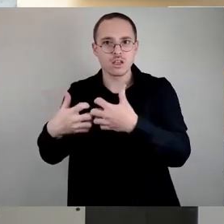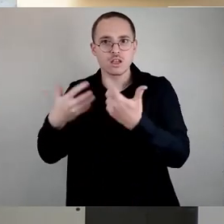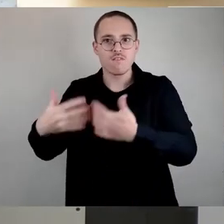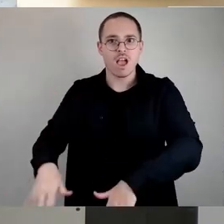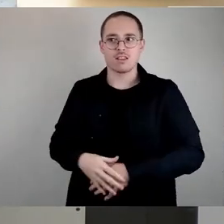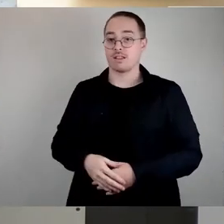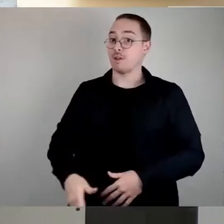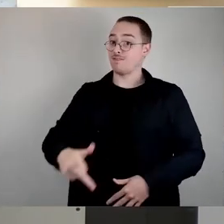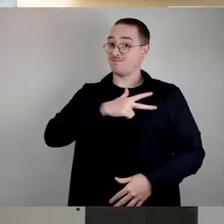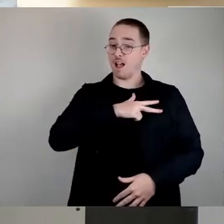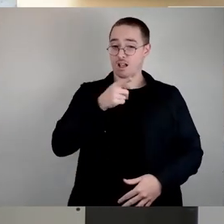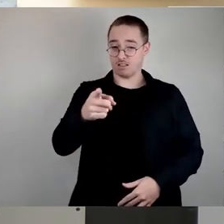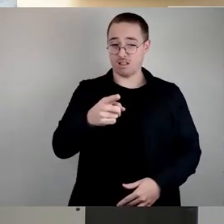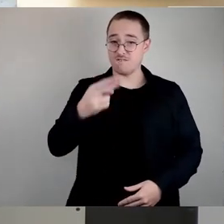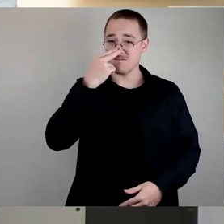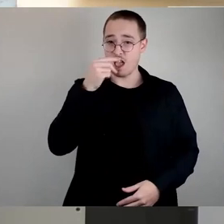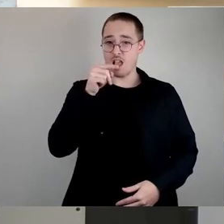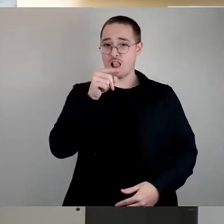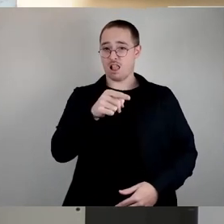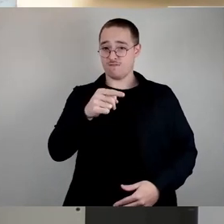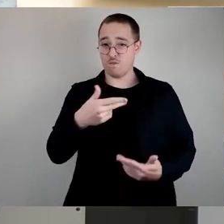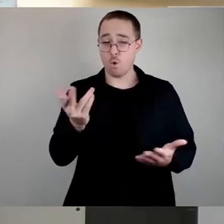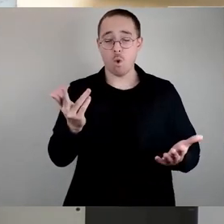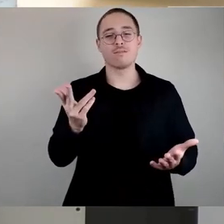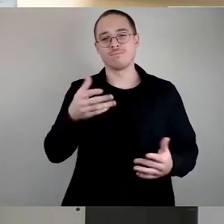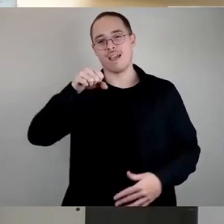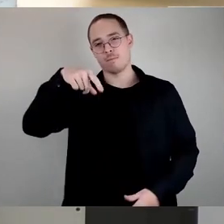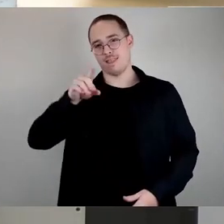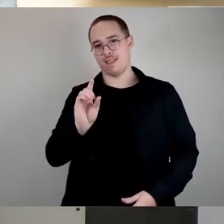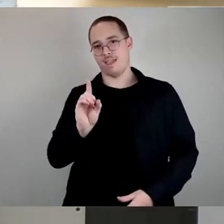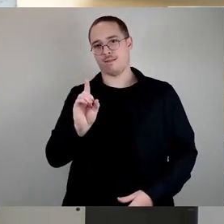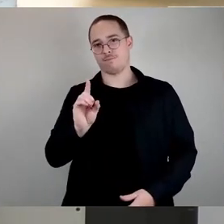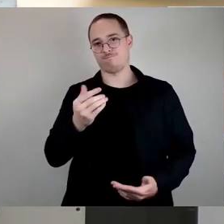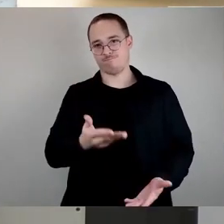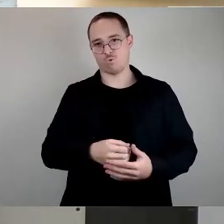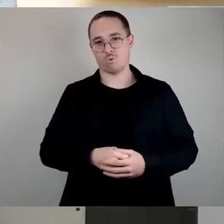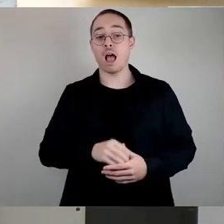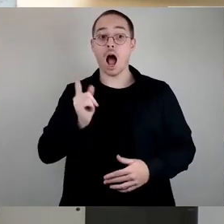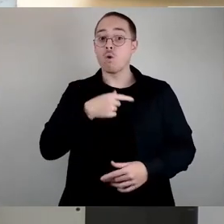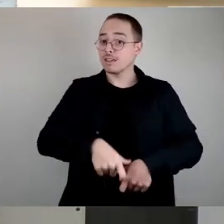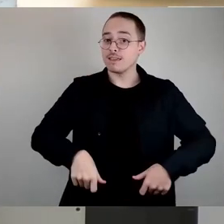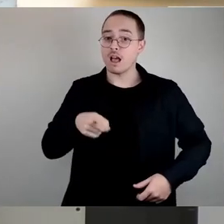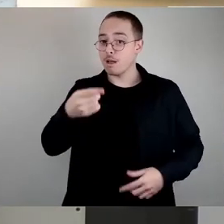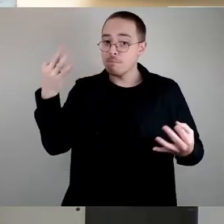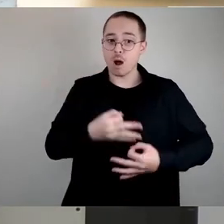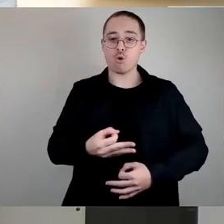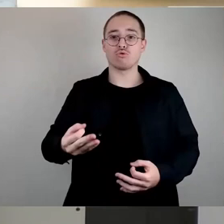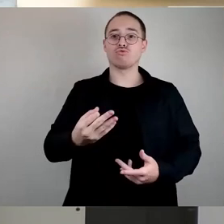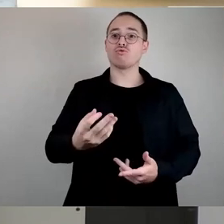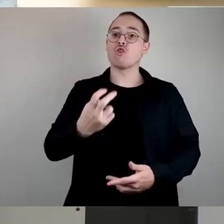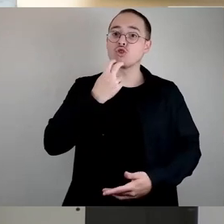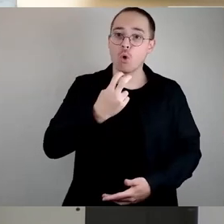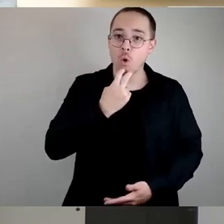SPD selber. Auch Kitas brauchen eben Strom, Wärme und müssen die hohe Inflation für ihr Personal